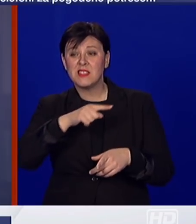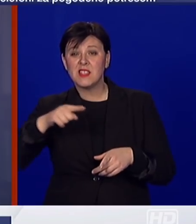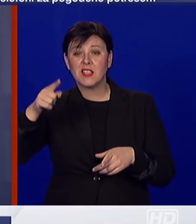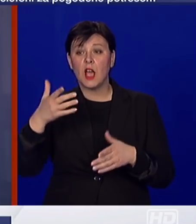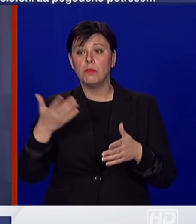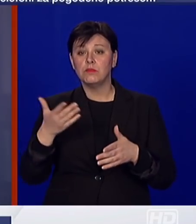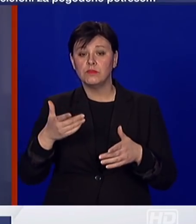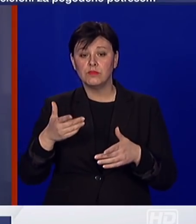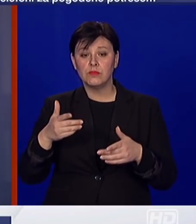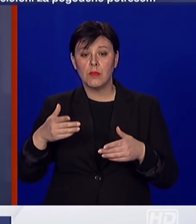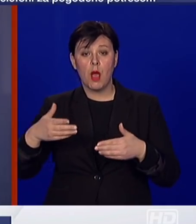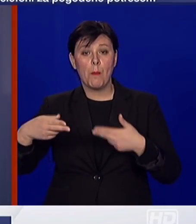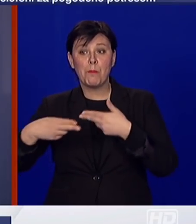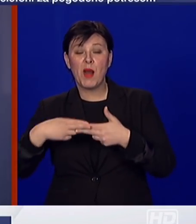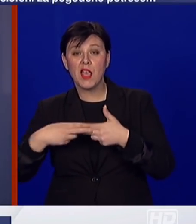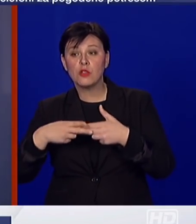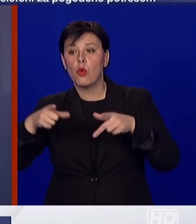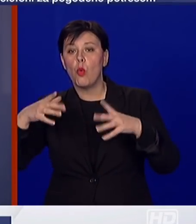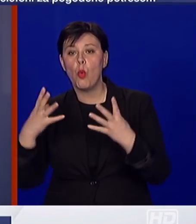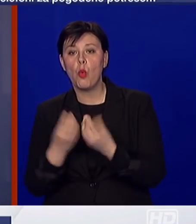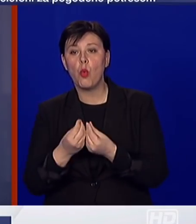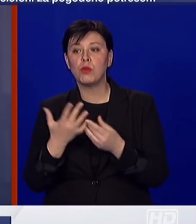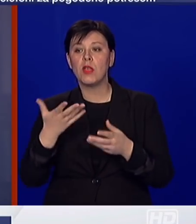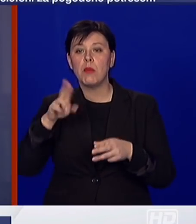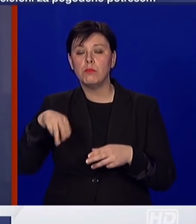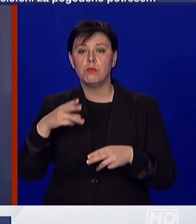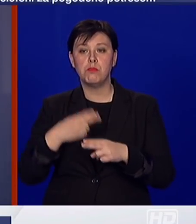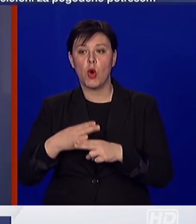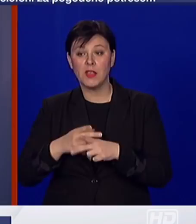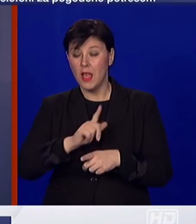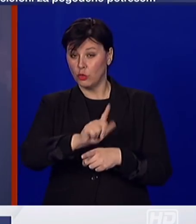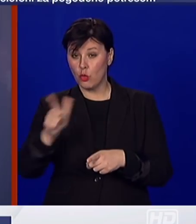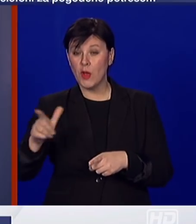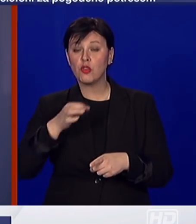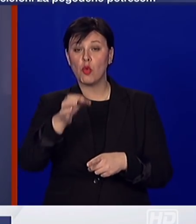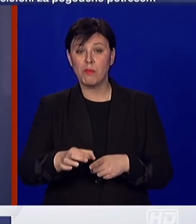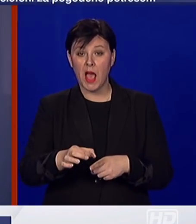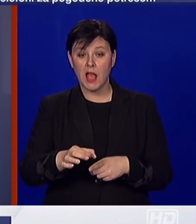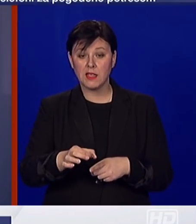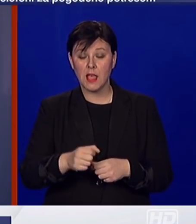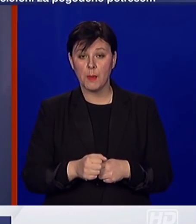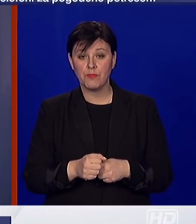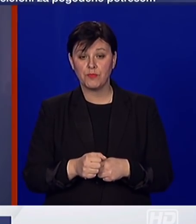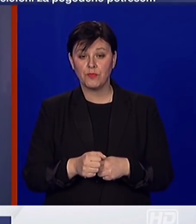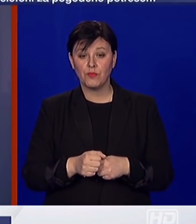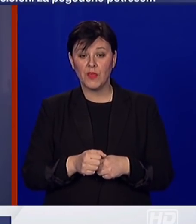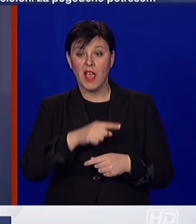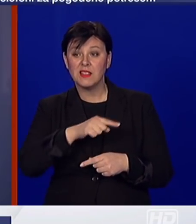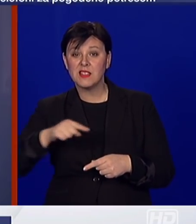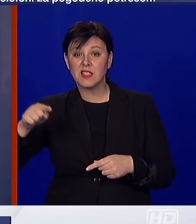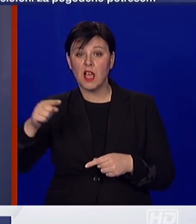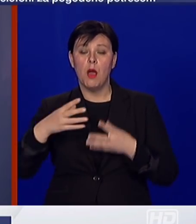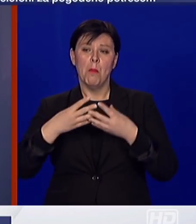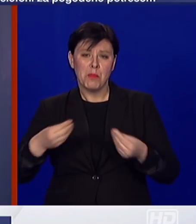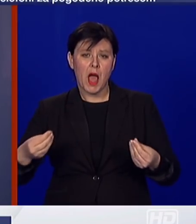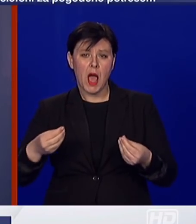pratiti ovu krivulju ukupnog broja oboljelih, dok u drugim županijama je krivulja puno položenija,